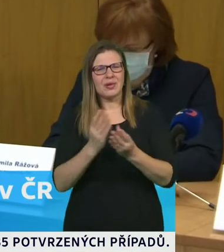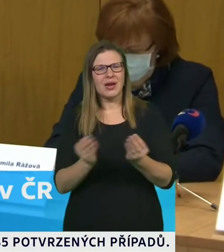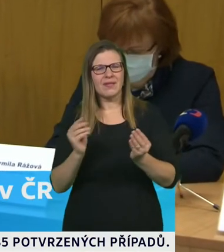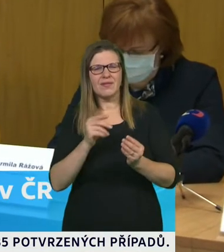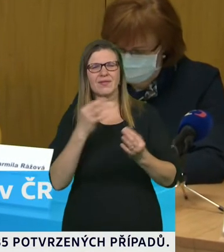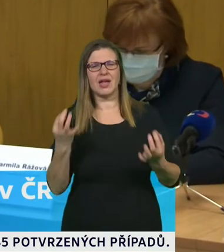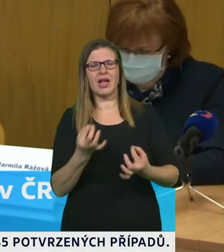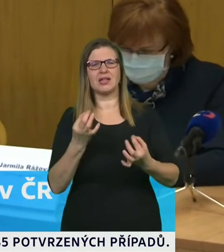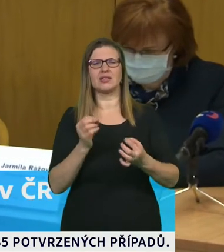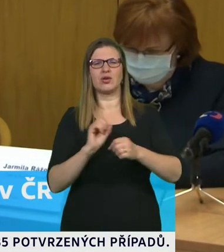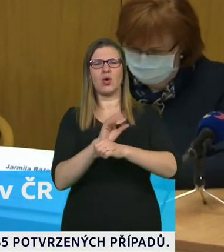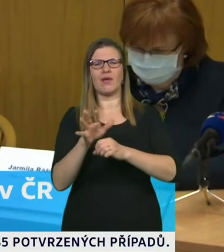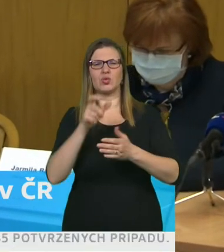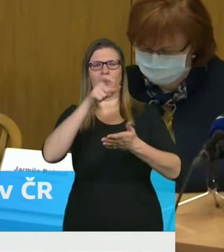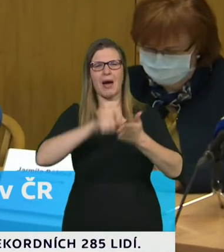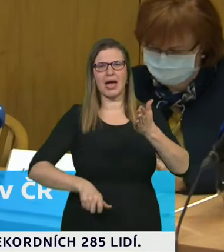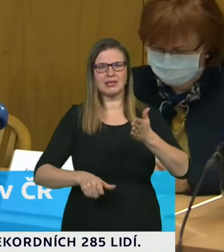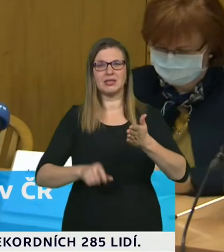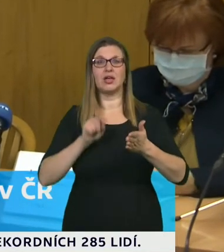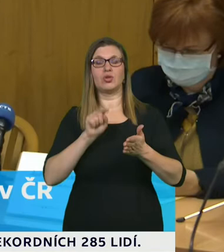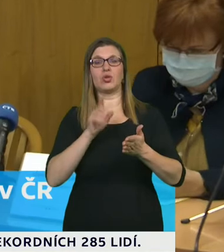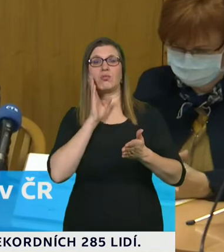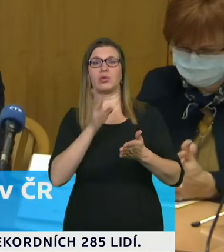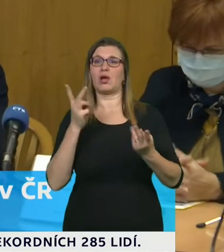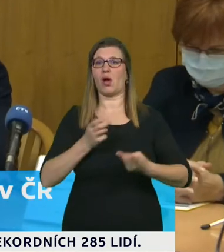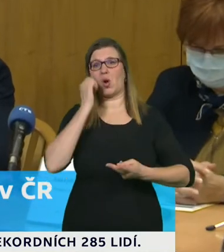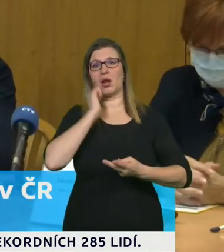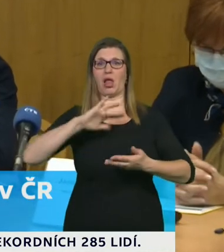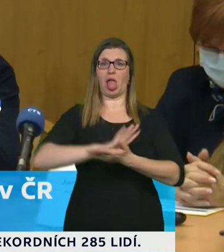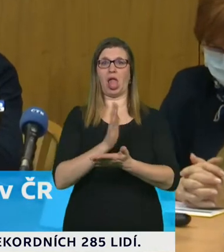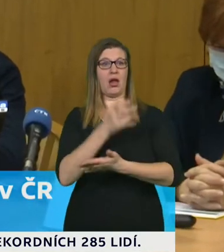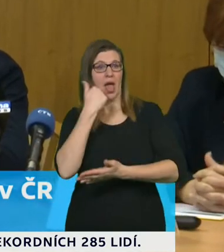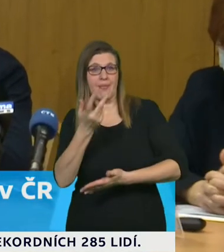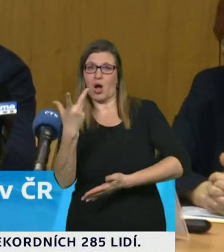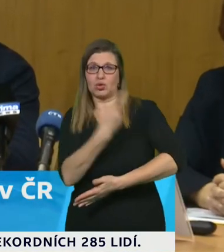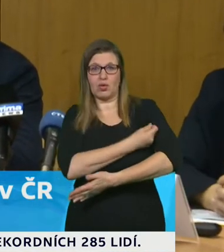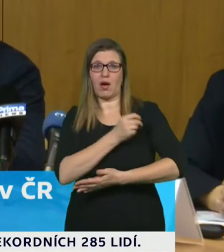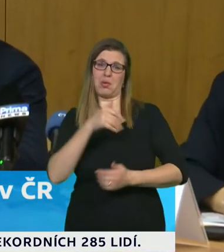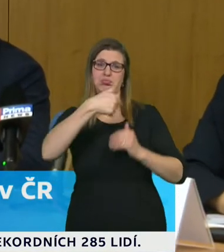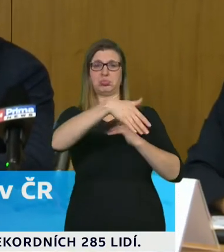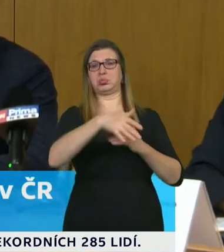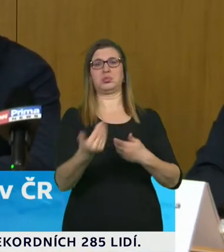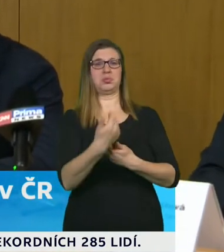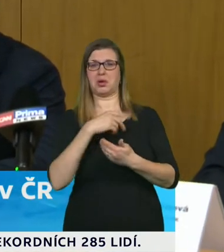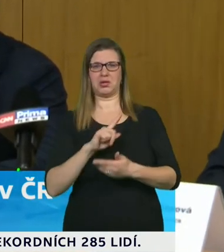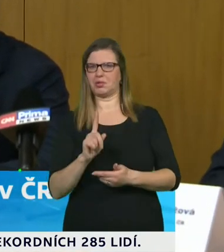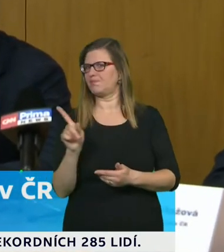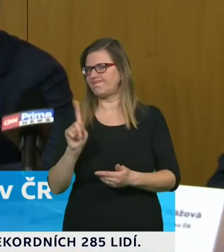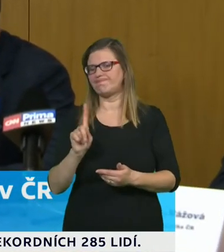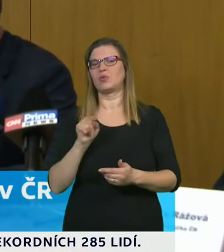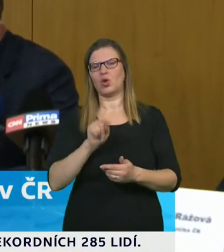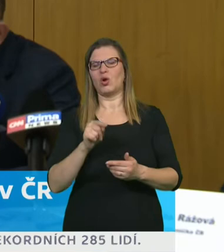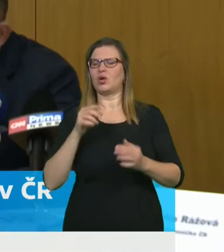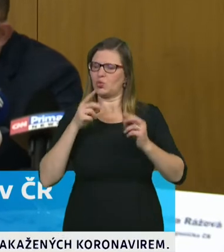není diskriminační naopak je to něco co je co je prostě potřeba proto aby byl zachován volný volný